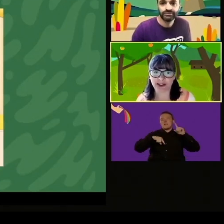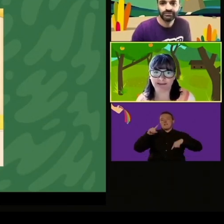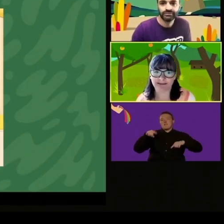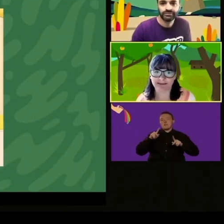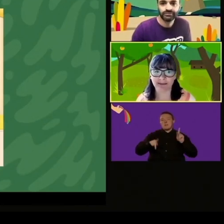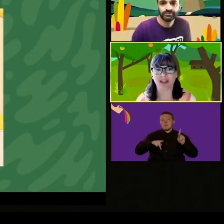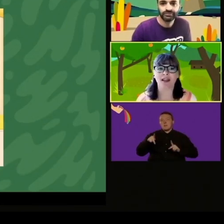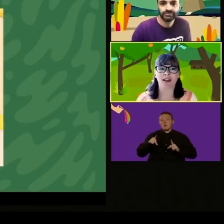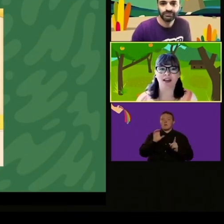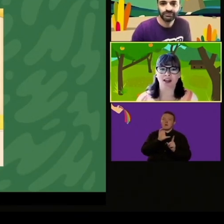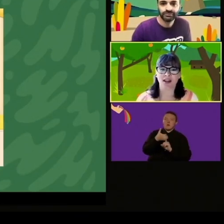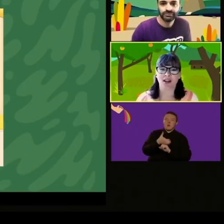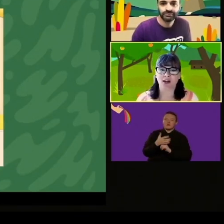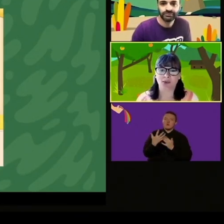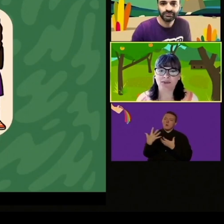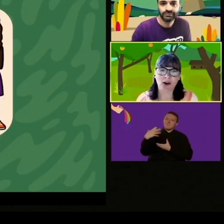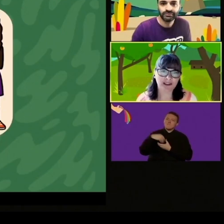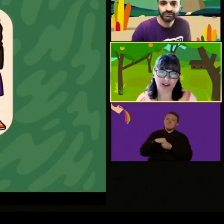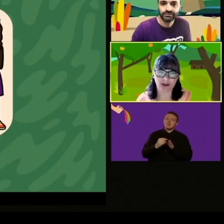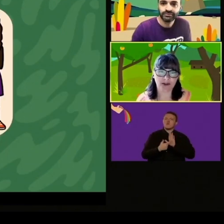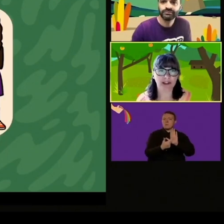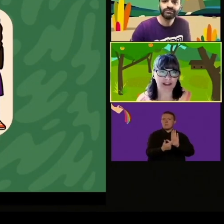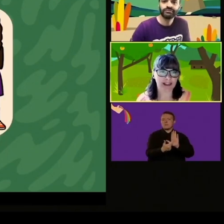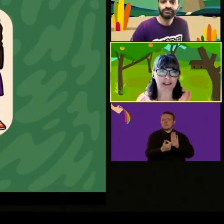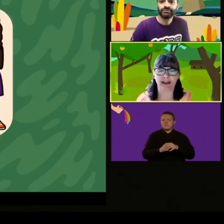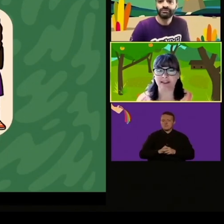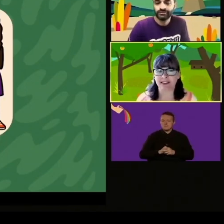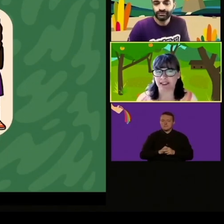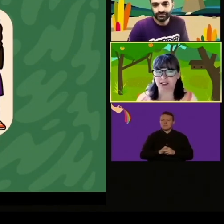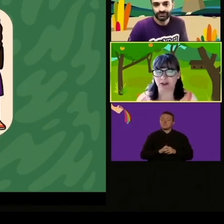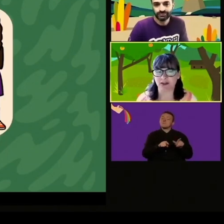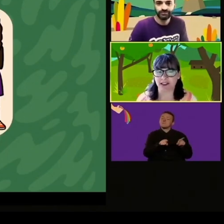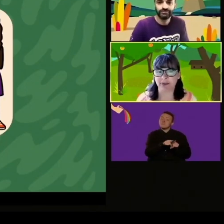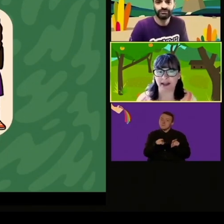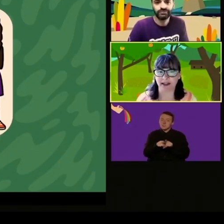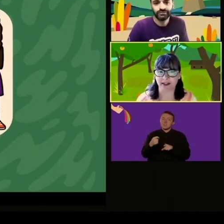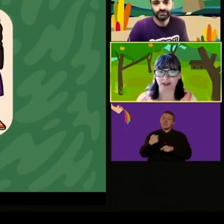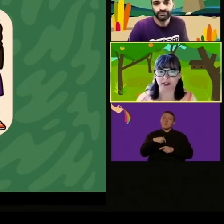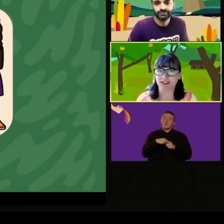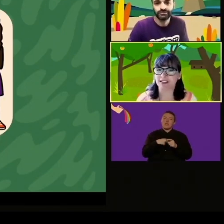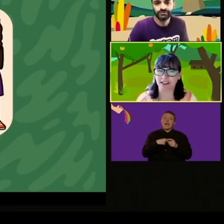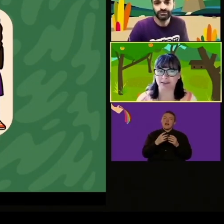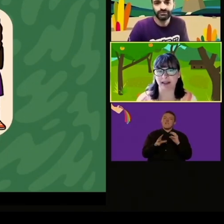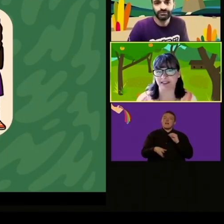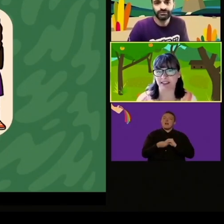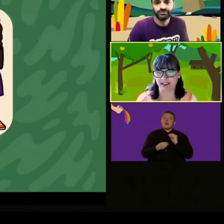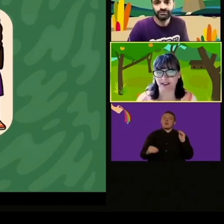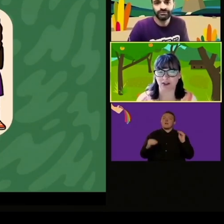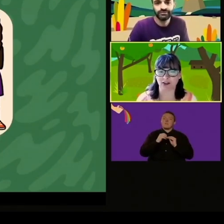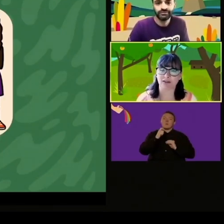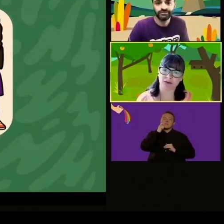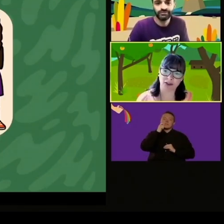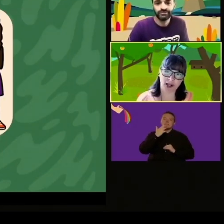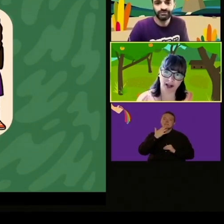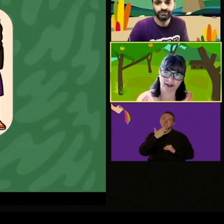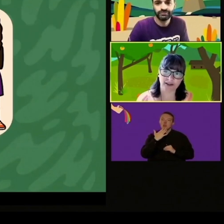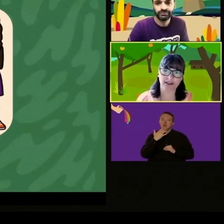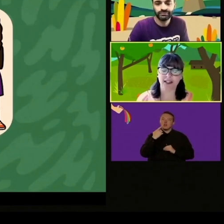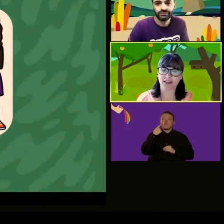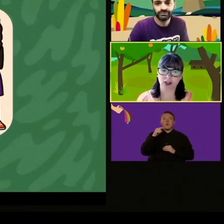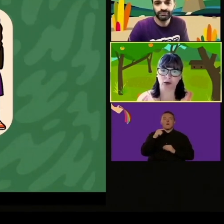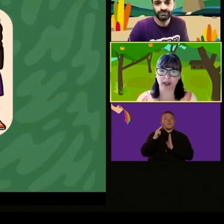e più facile per creare progetti di quelle persone che rappresentano la propria comunità o la propria famiglia e anche